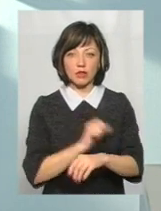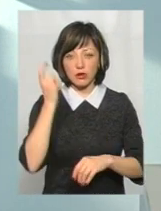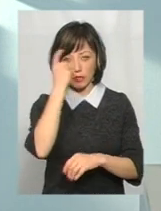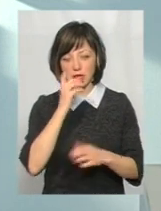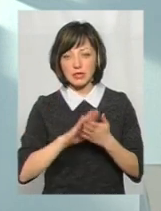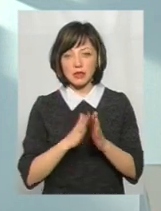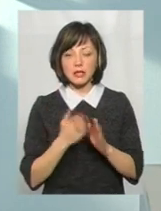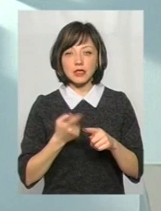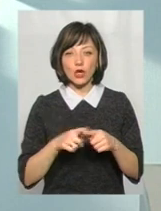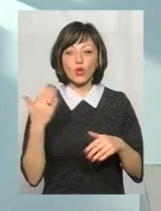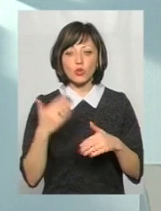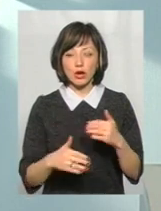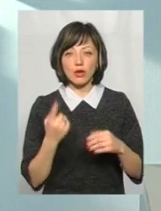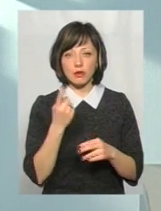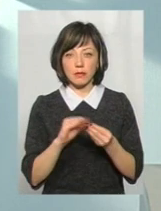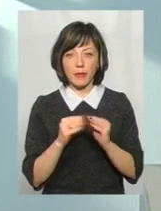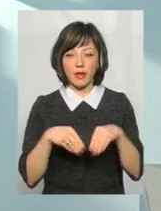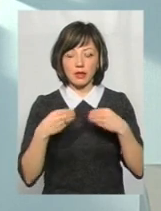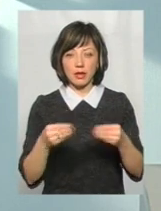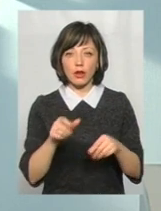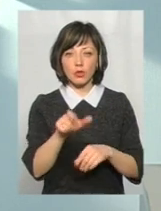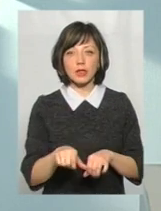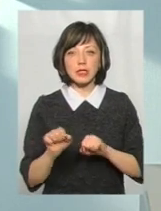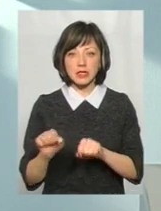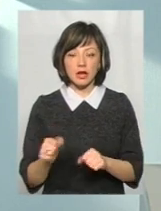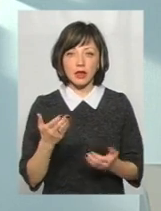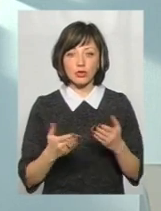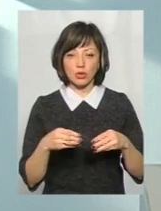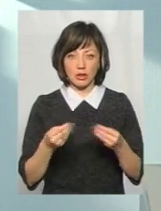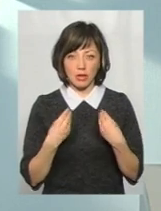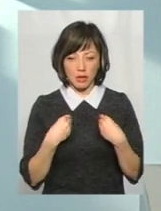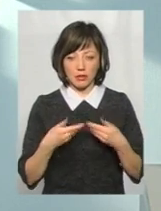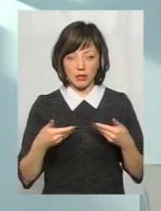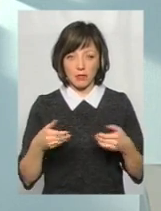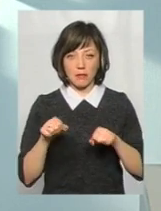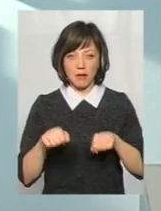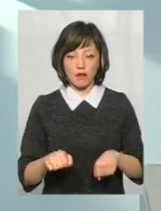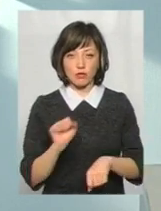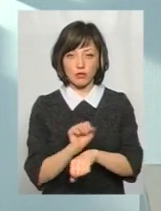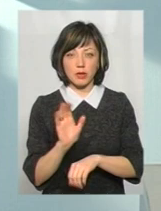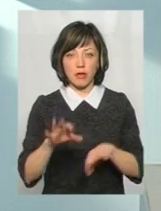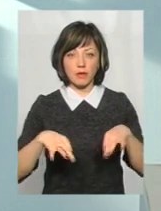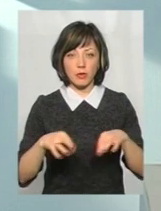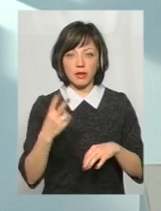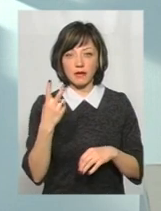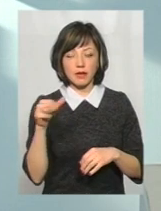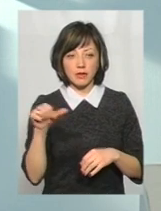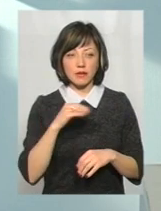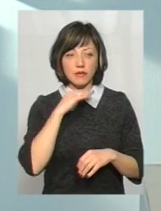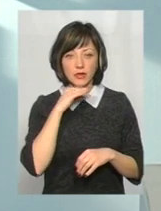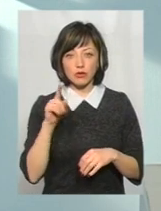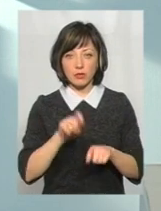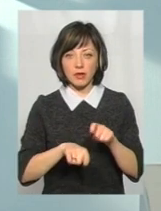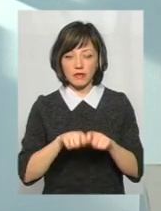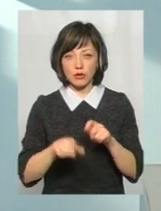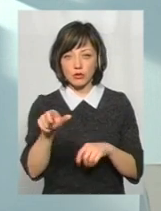'яніння, це вже один камінь, який не дає людині захист. Тобто якщо дати нам право зупиняти автомобіль, дві хвилини нам вистачить для того,